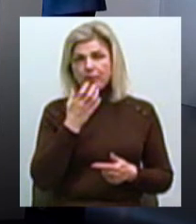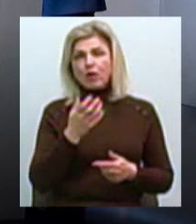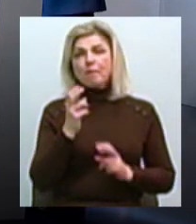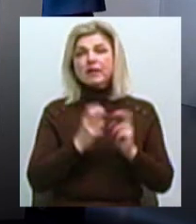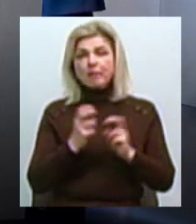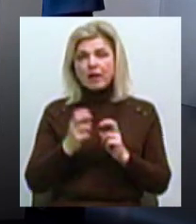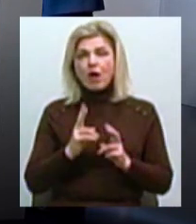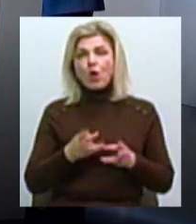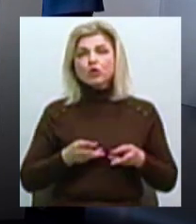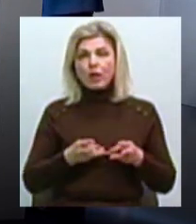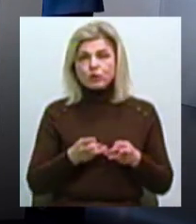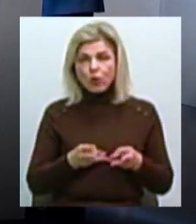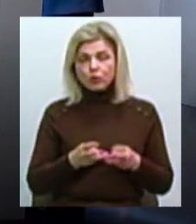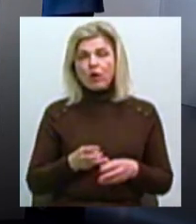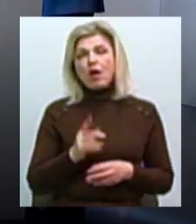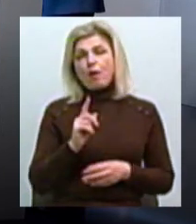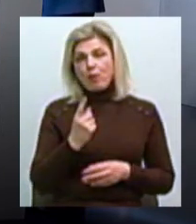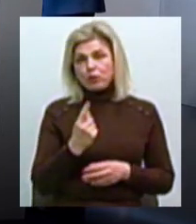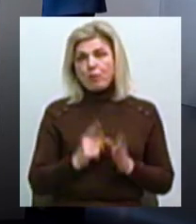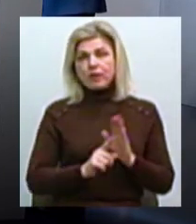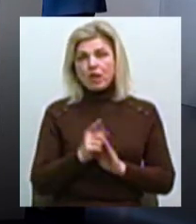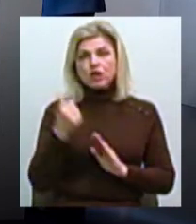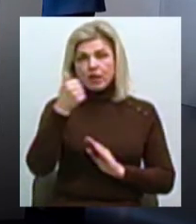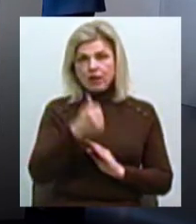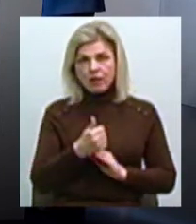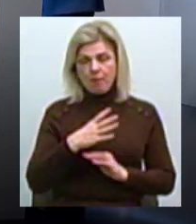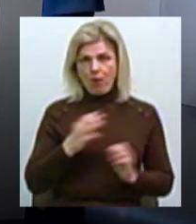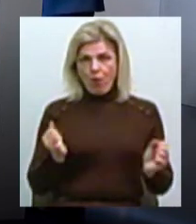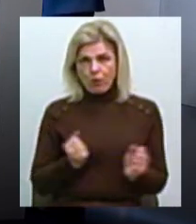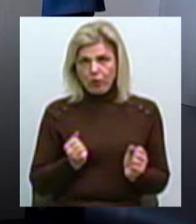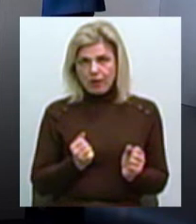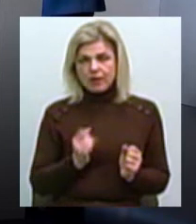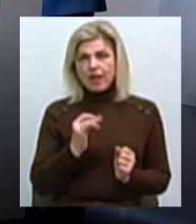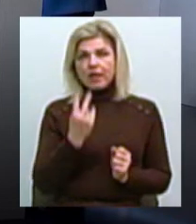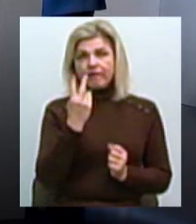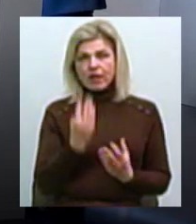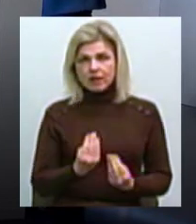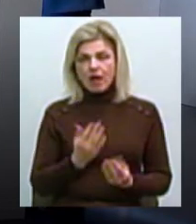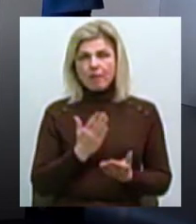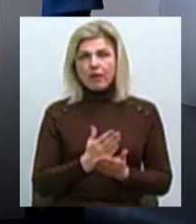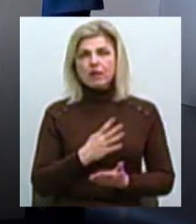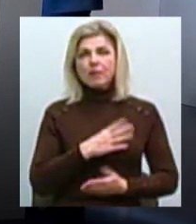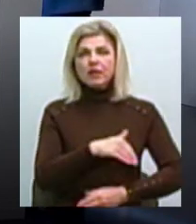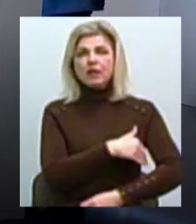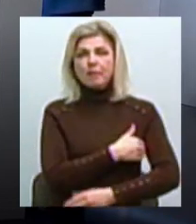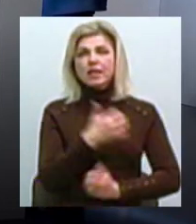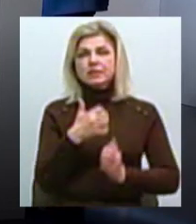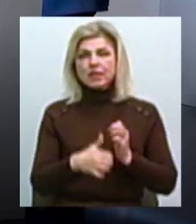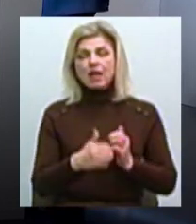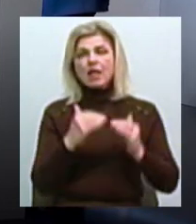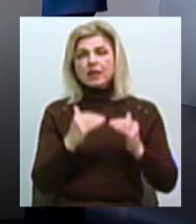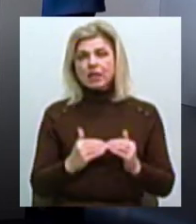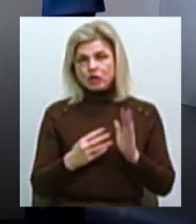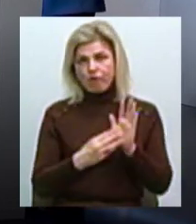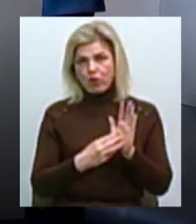до опалювального сезону Оскільки ми мали на початку тижня похолодання і майже два дні ми мали температуру середньодобово нижчі восьми